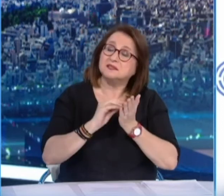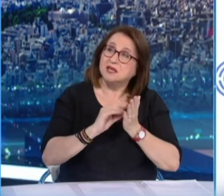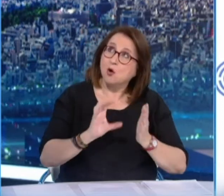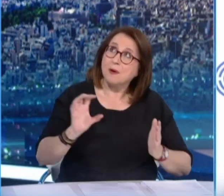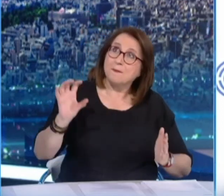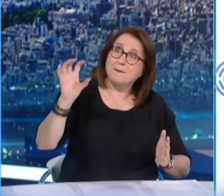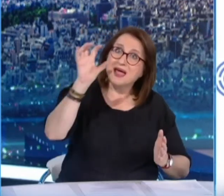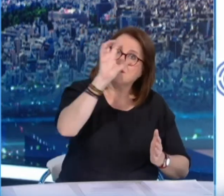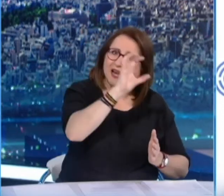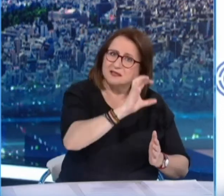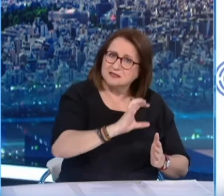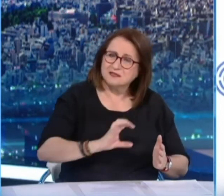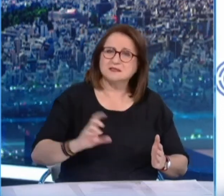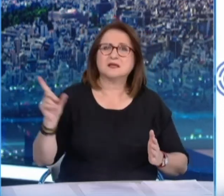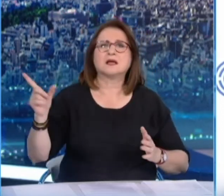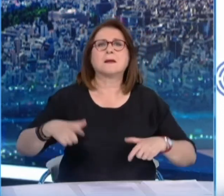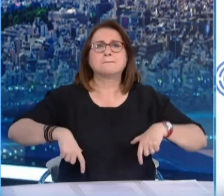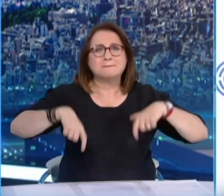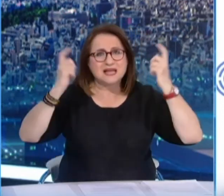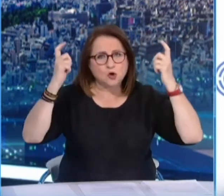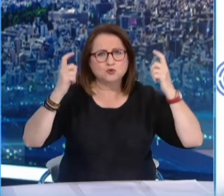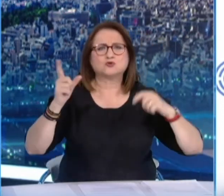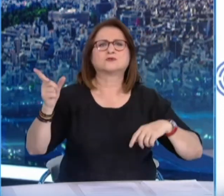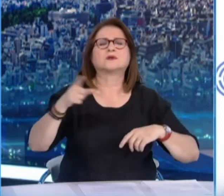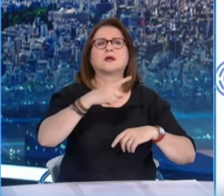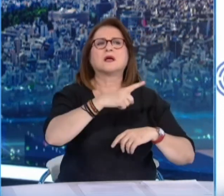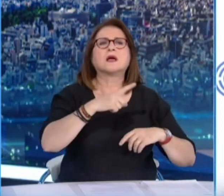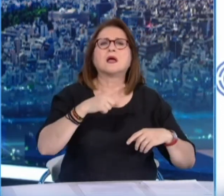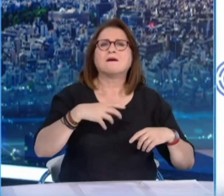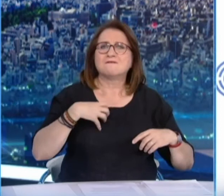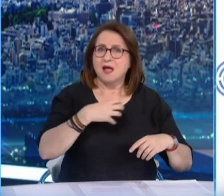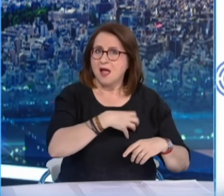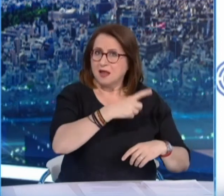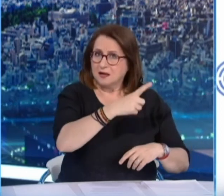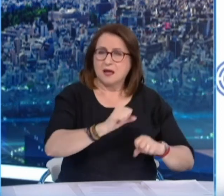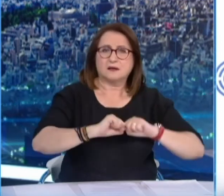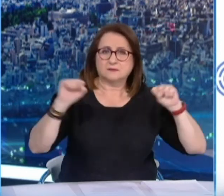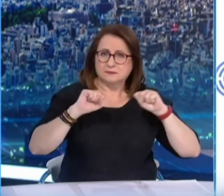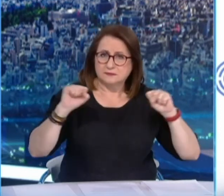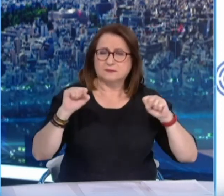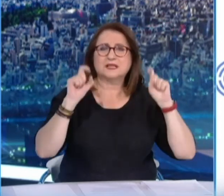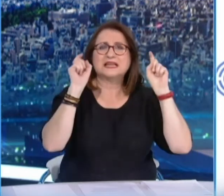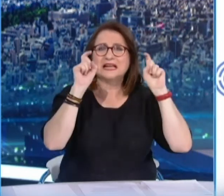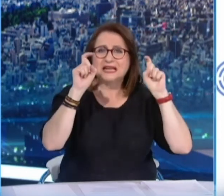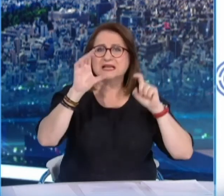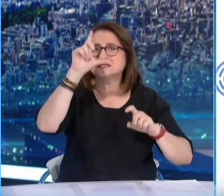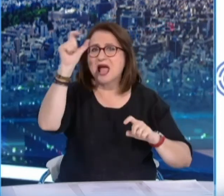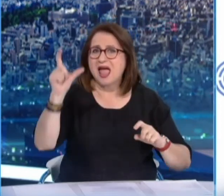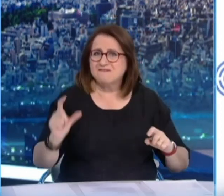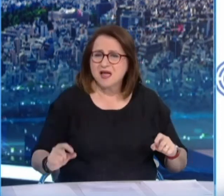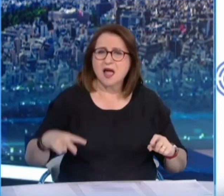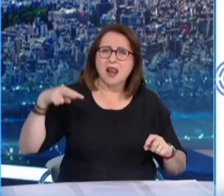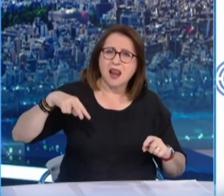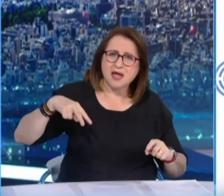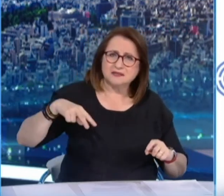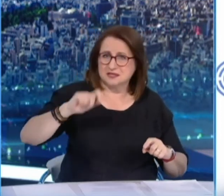Είτε οι περιφερειακές ενότητες Ηλίας, Ημαθίας, Ετωλοκαρνανίας, Κυλκής, Έβοιας, Λάρισας,